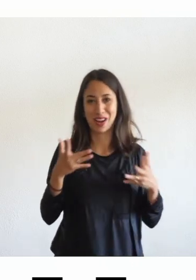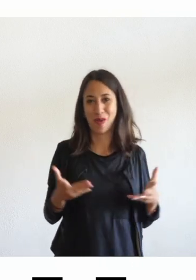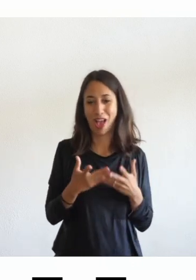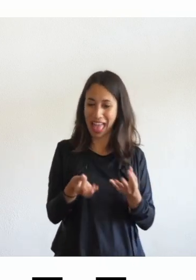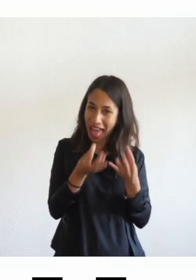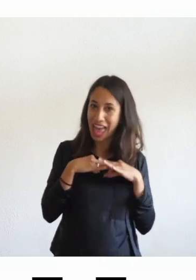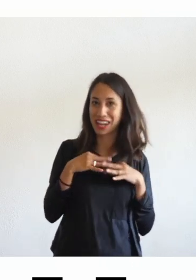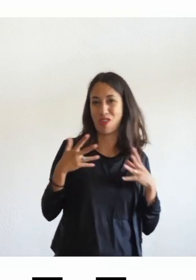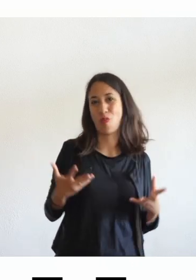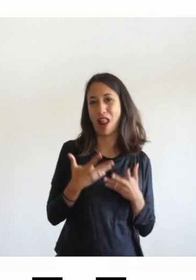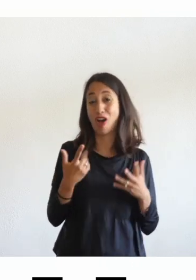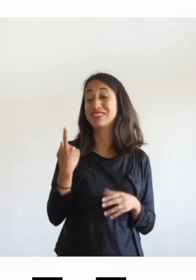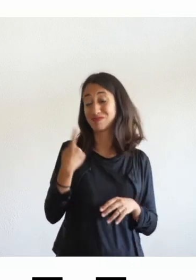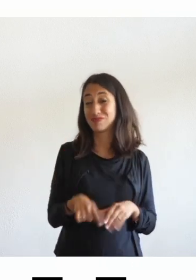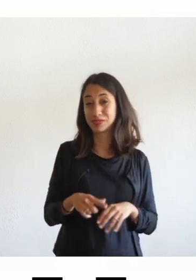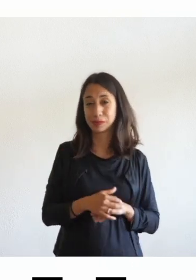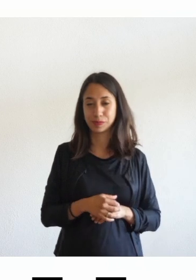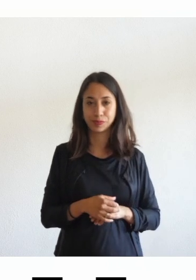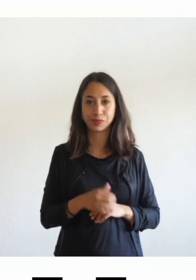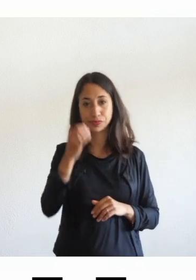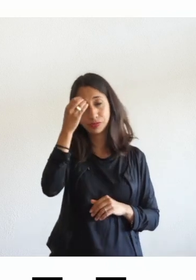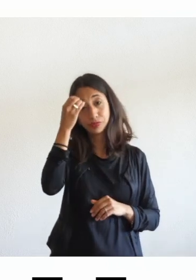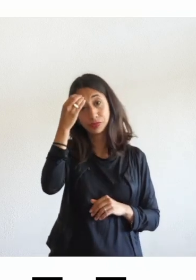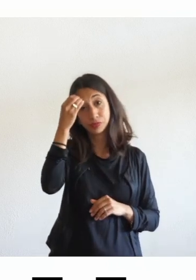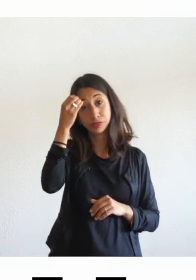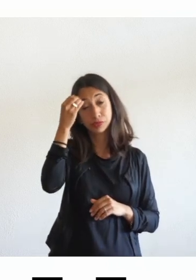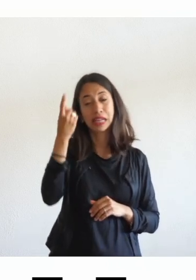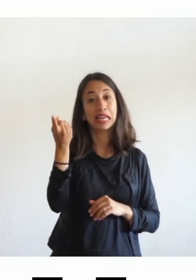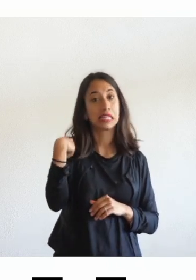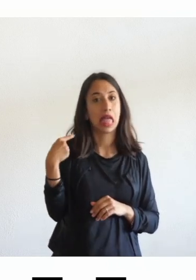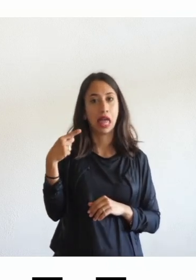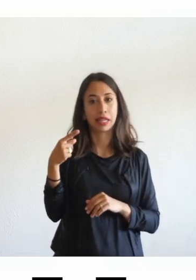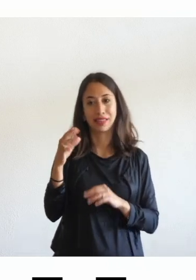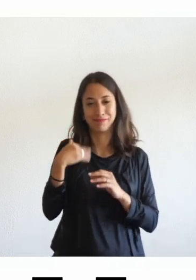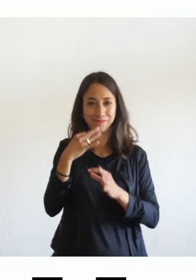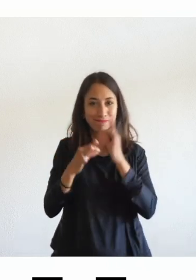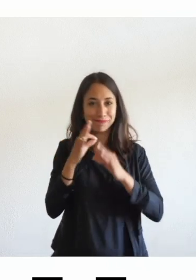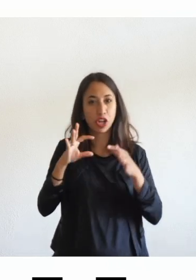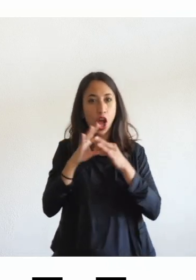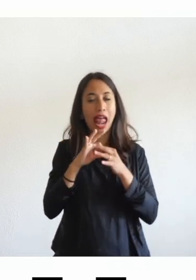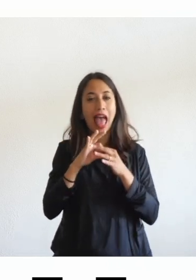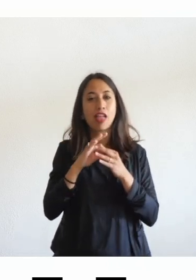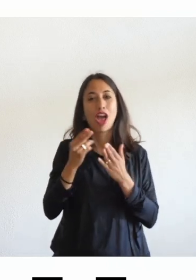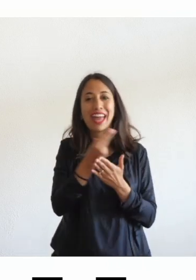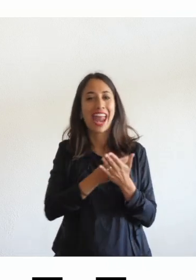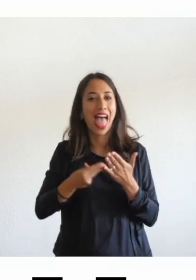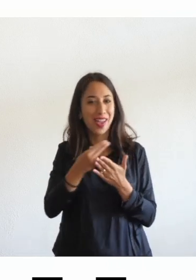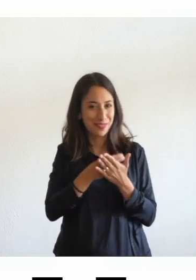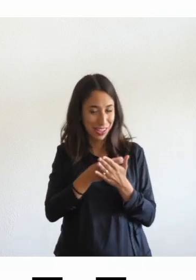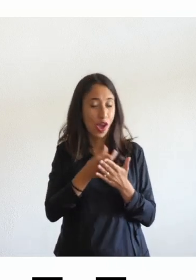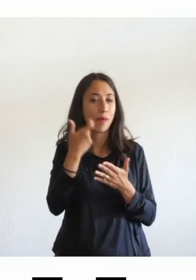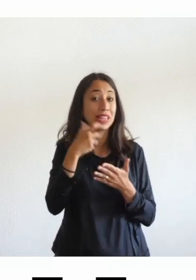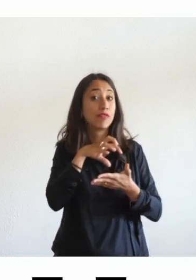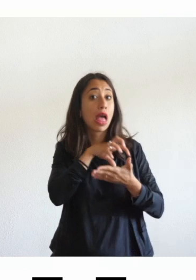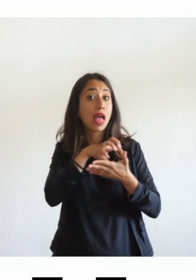'analogia con i grafici è proprio anche nel discorso della rappresentazione visiva delle